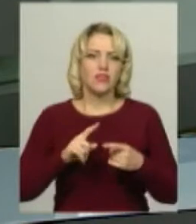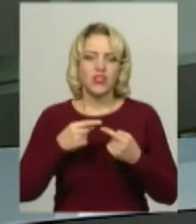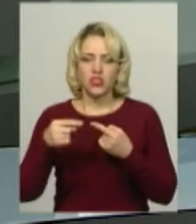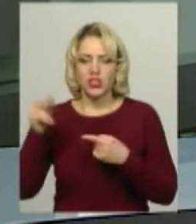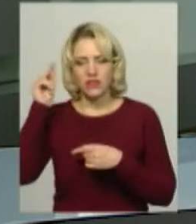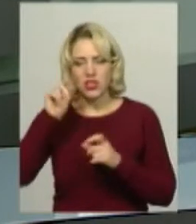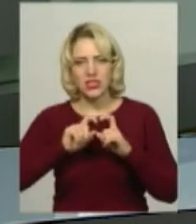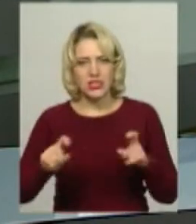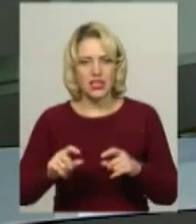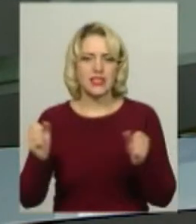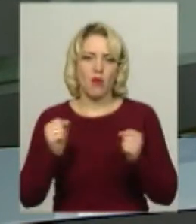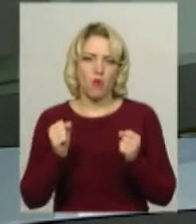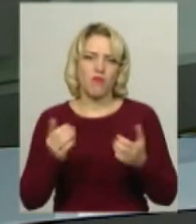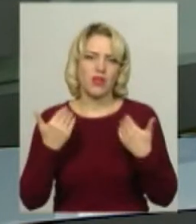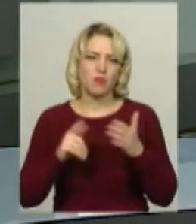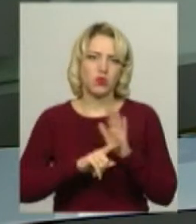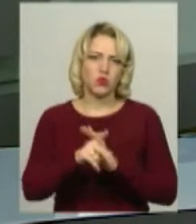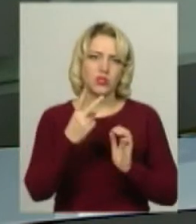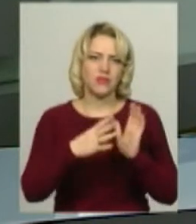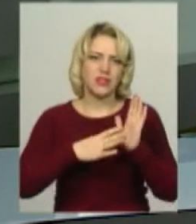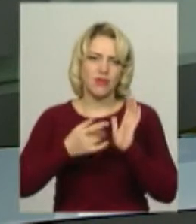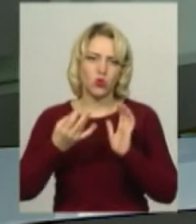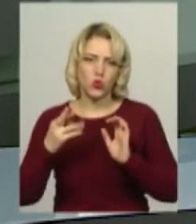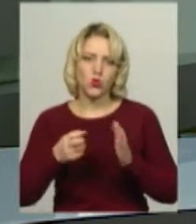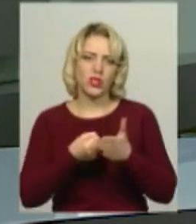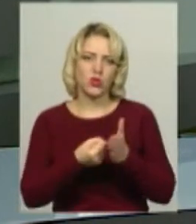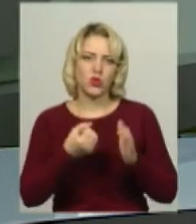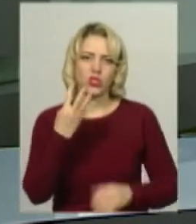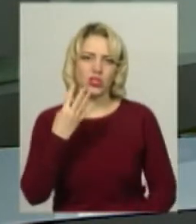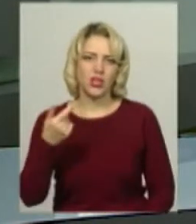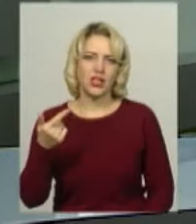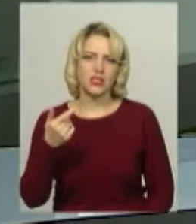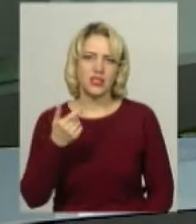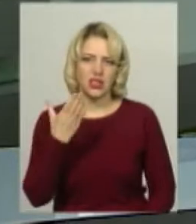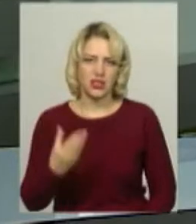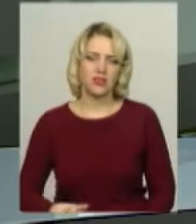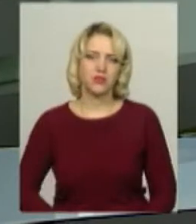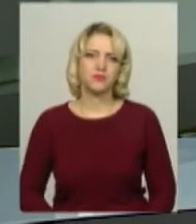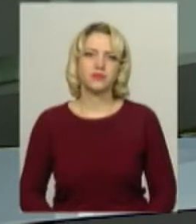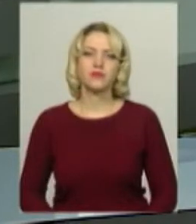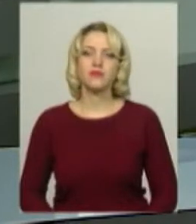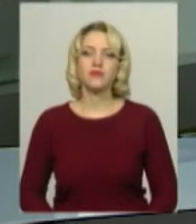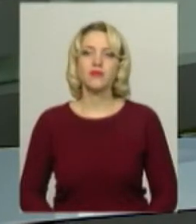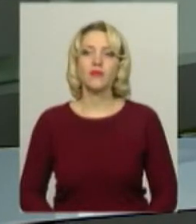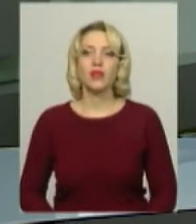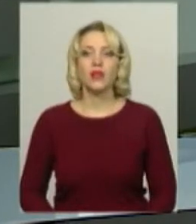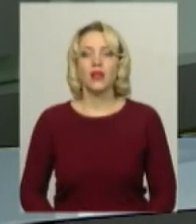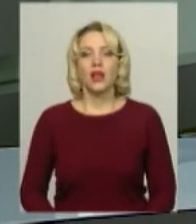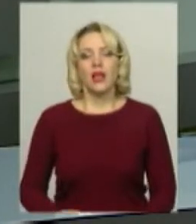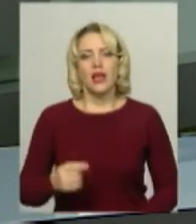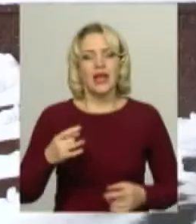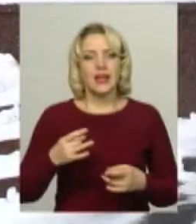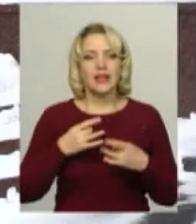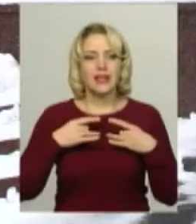закладах зимові канікули розпочнуться з 29 грудня і триватимуть до 14 днів. Різдвяний вертеп